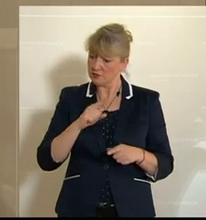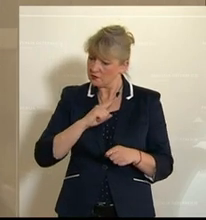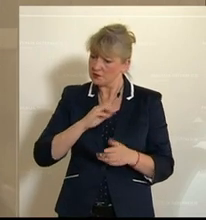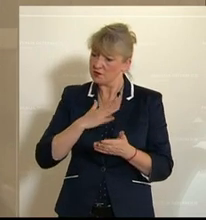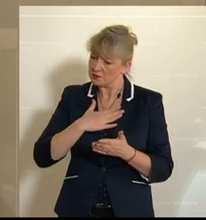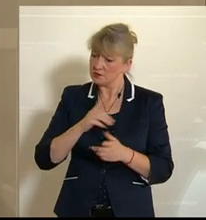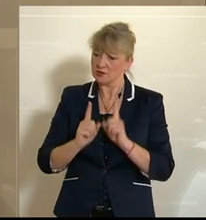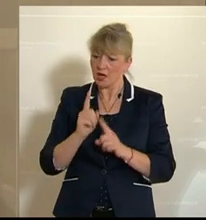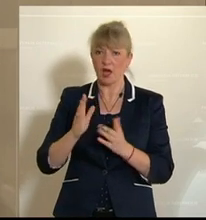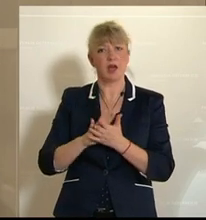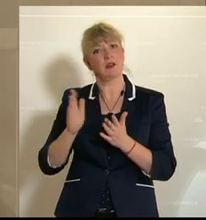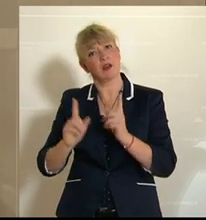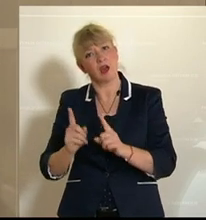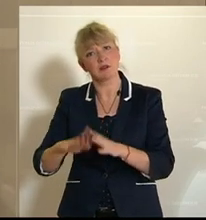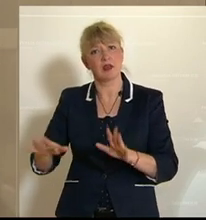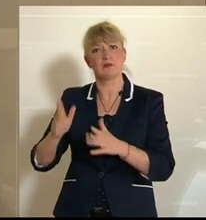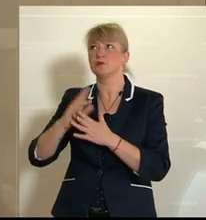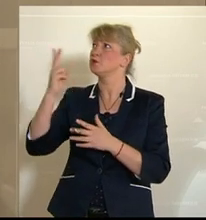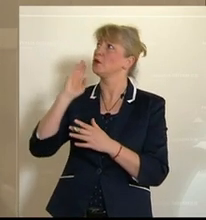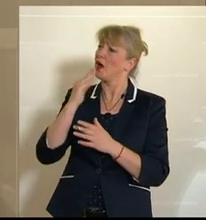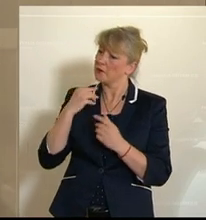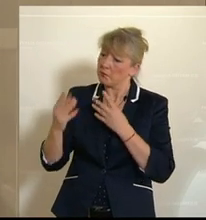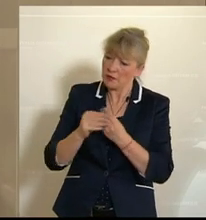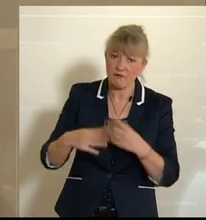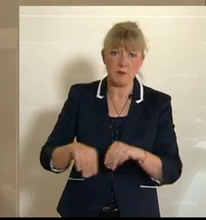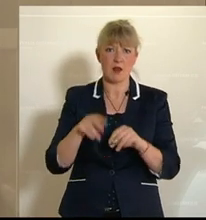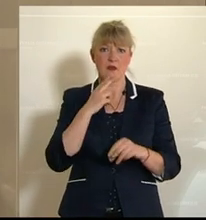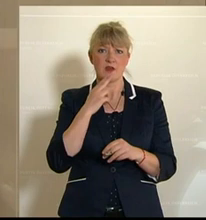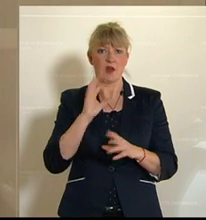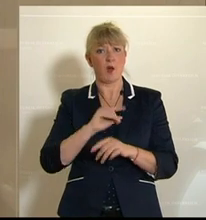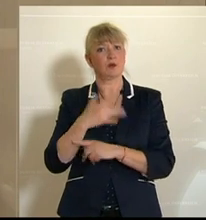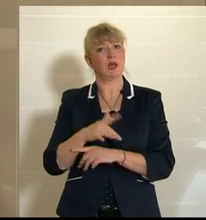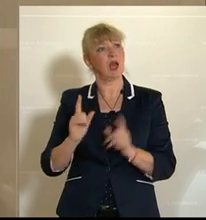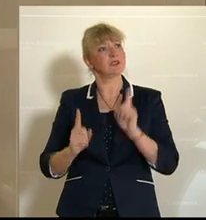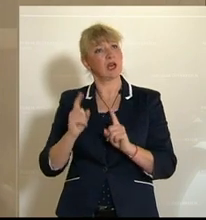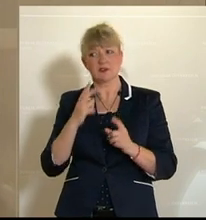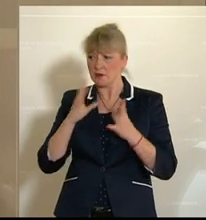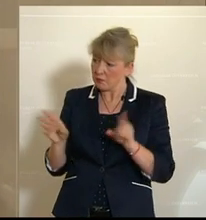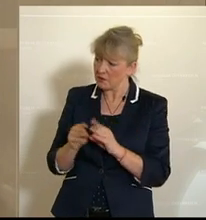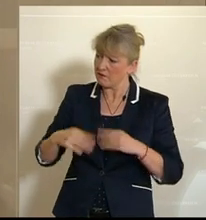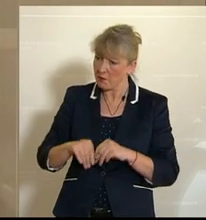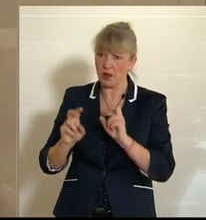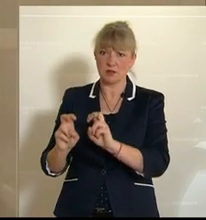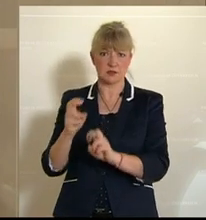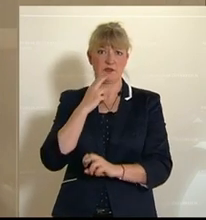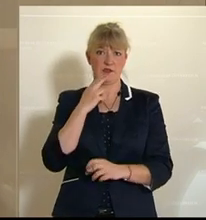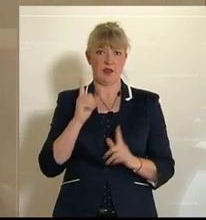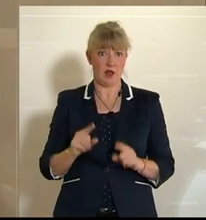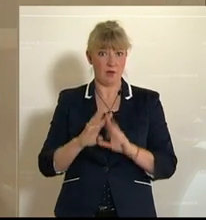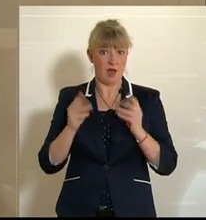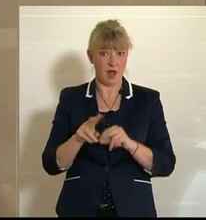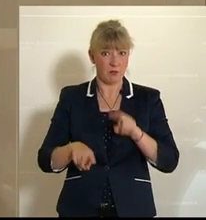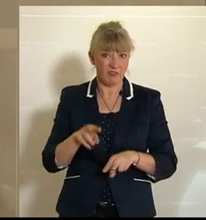Garten seiner Kinder, an so manchen sonnigen Nachmittag verbringen oder in einem Gaskartensitzen mit seinen Angehörigen. Aber alle Pfleger und